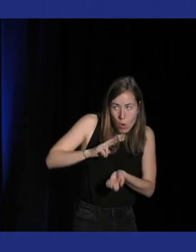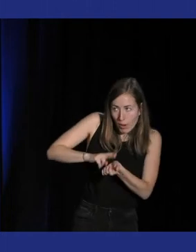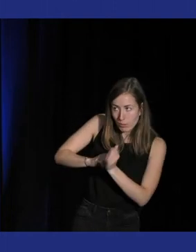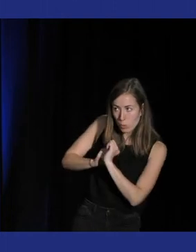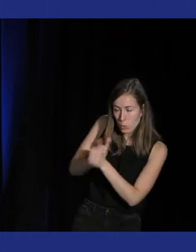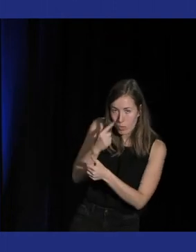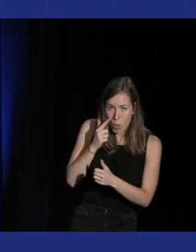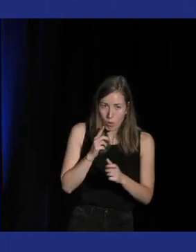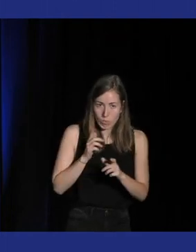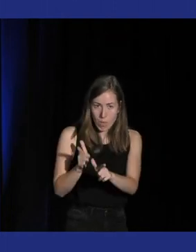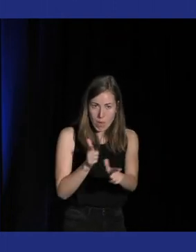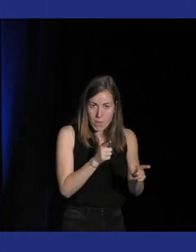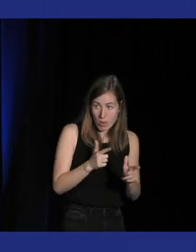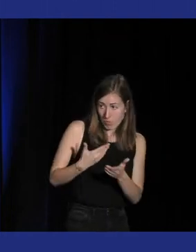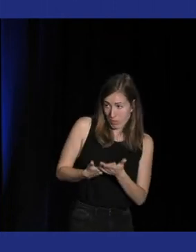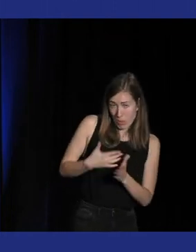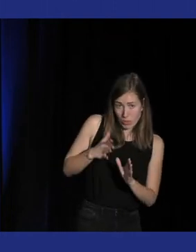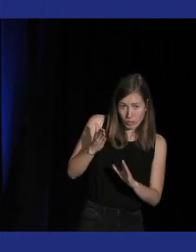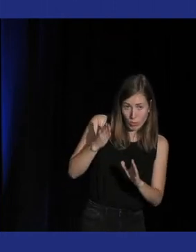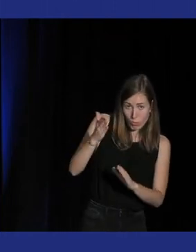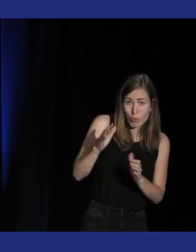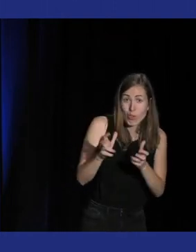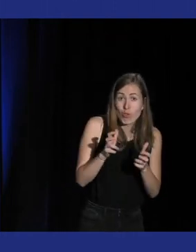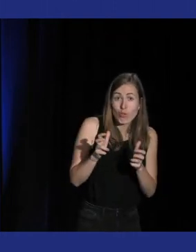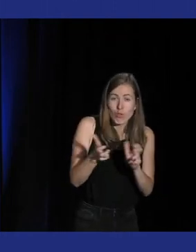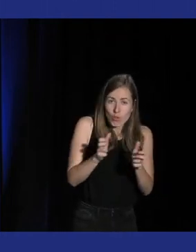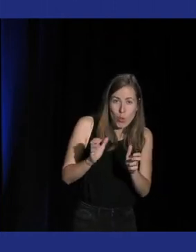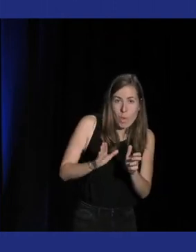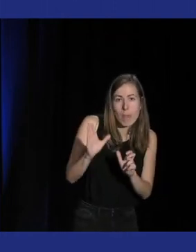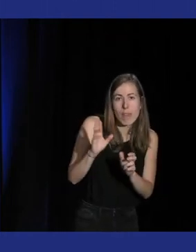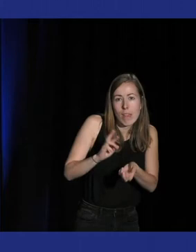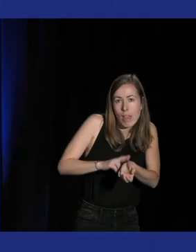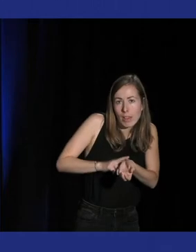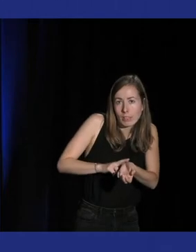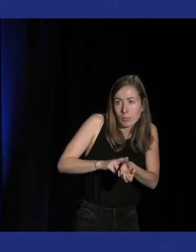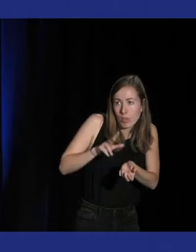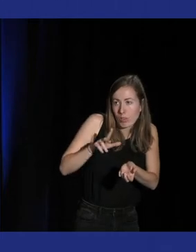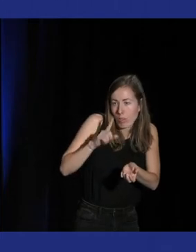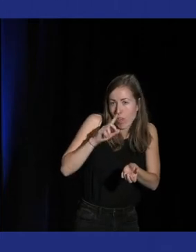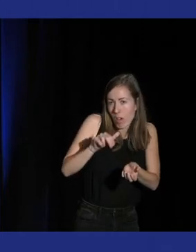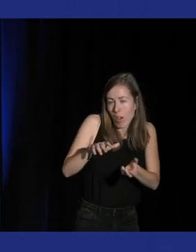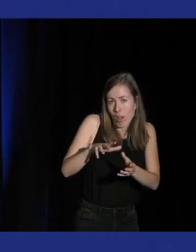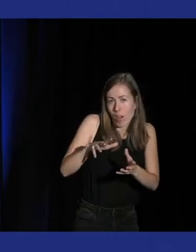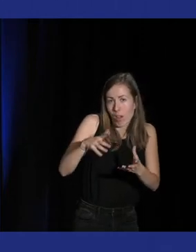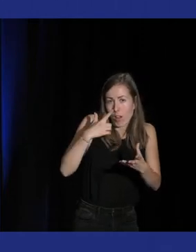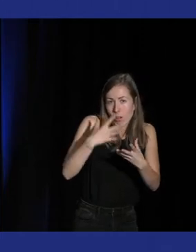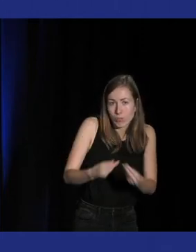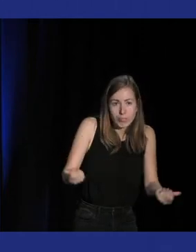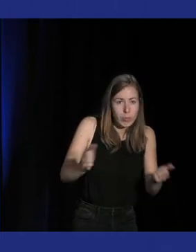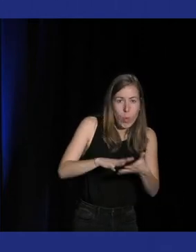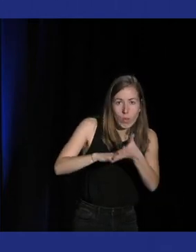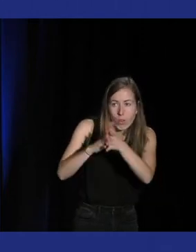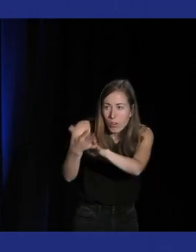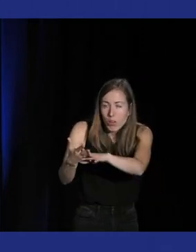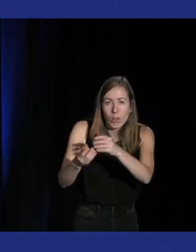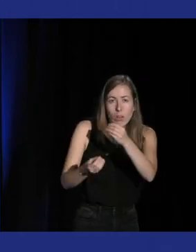que c'est un peu le futur du jeu de rythme que le jeu de rythme en tant que tel est un peu voué à se fondre là-dedans et à disparaître ou vraiment qu'il y